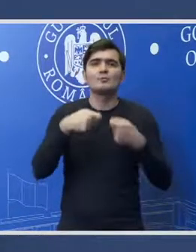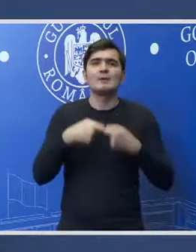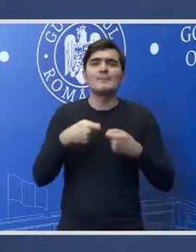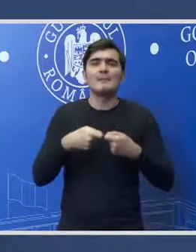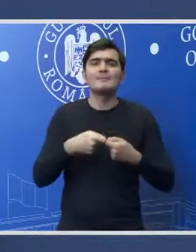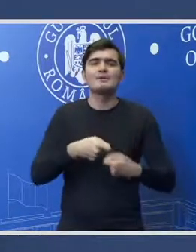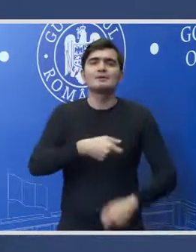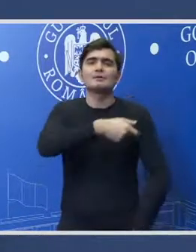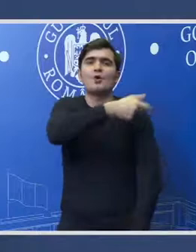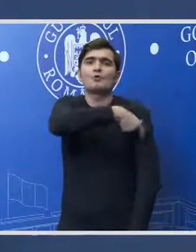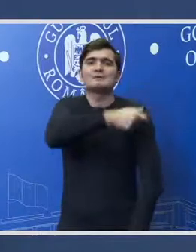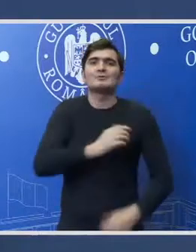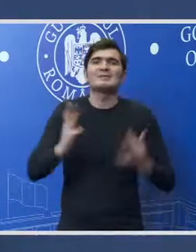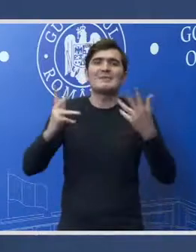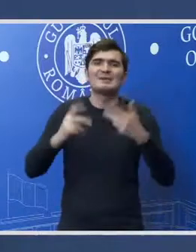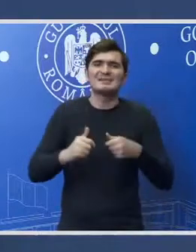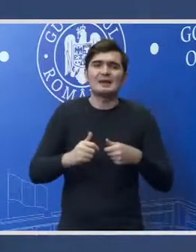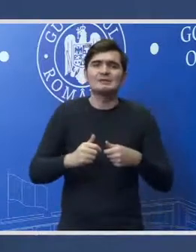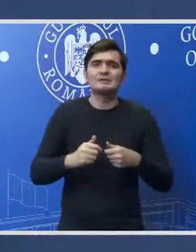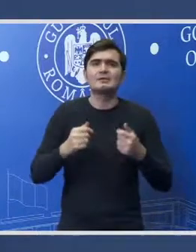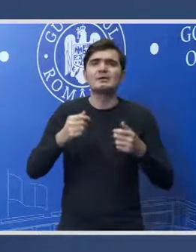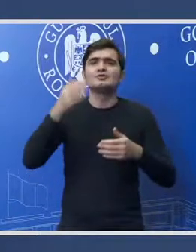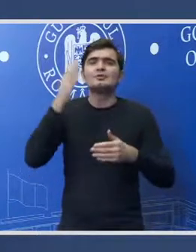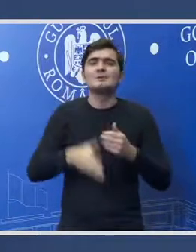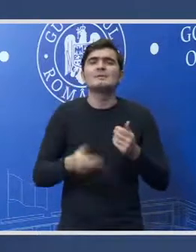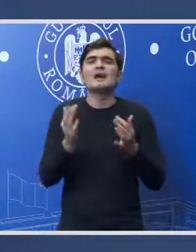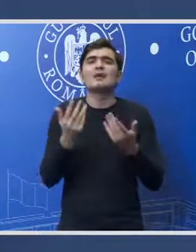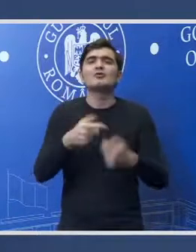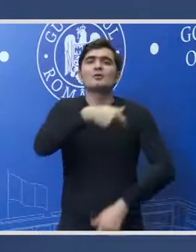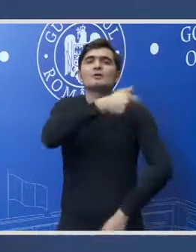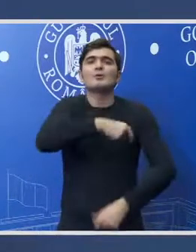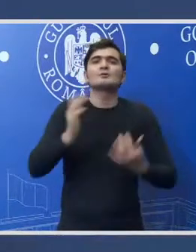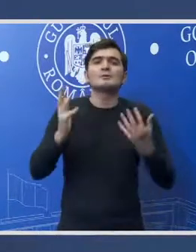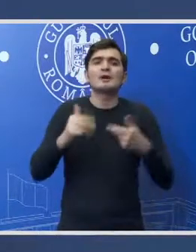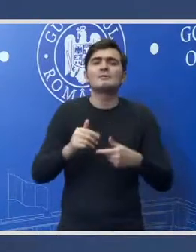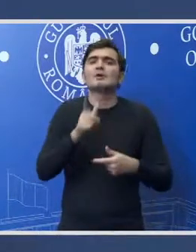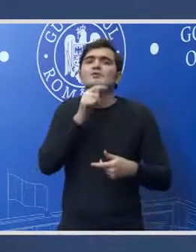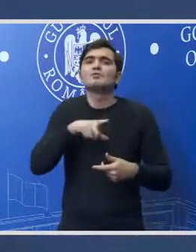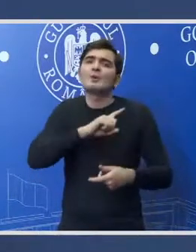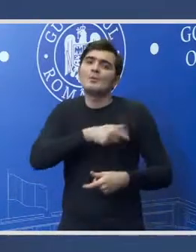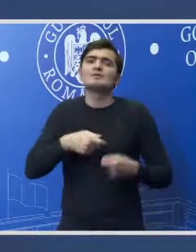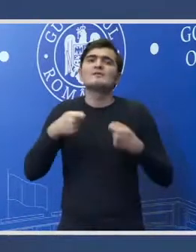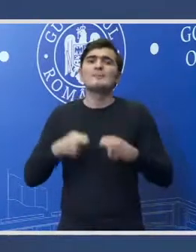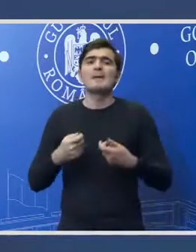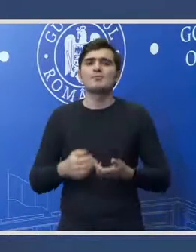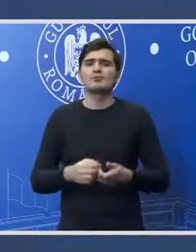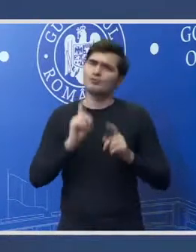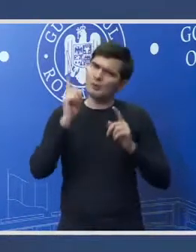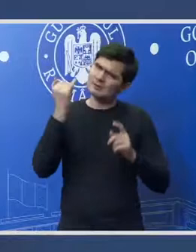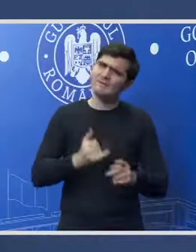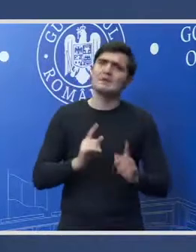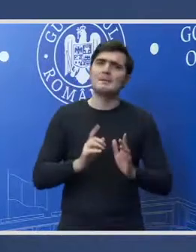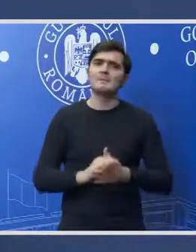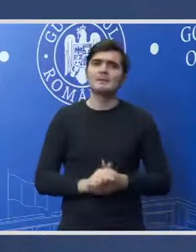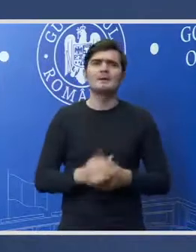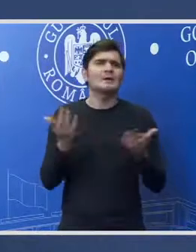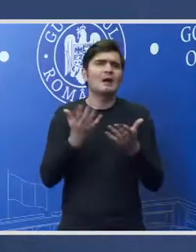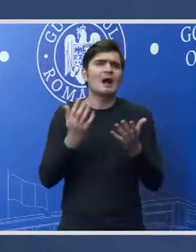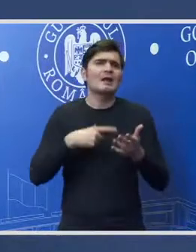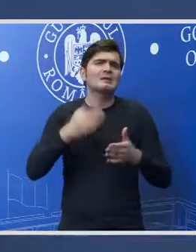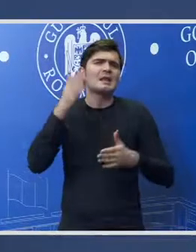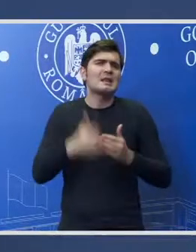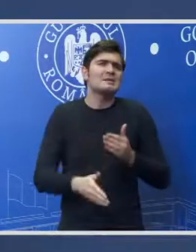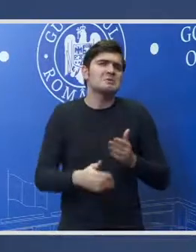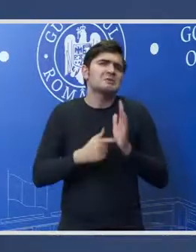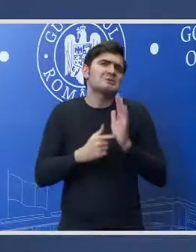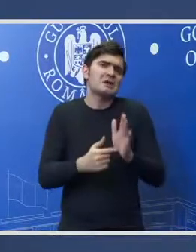Consiliul de Administrație, limitarea numărulor de Consiliul de Administrație în care poți să faci parte și, bineînțeles, și de indemnizație. Vin și acestea. Care ar putea fi limitarea, de